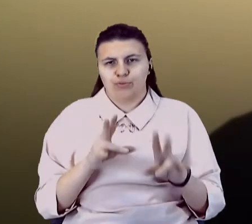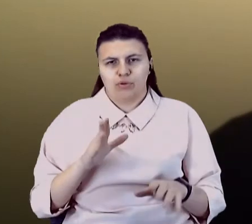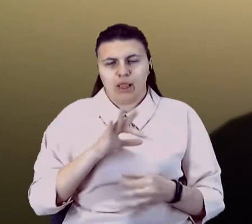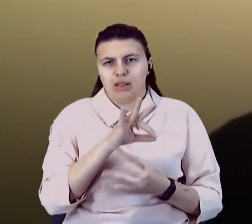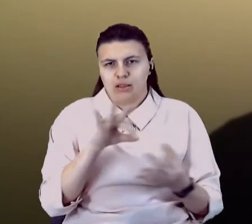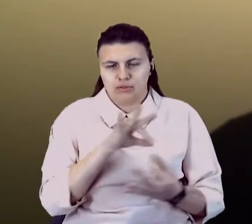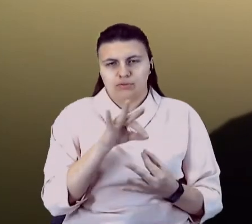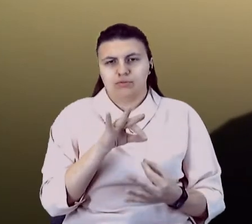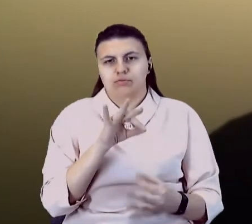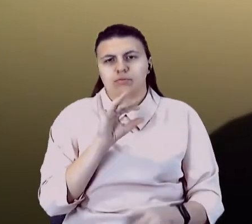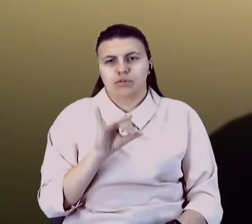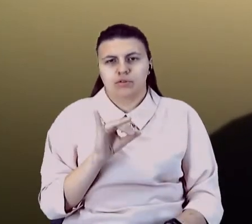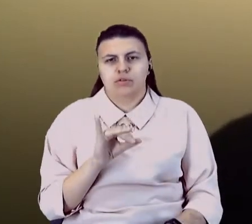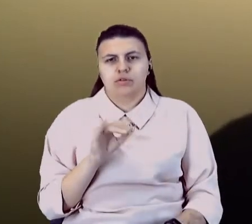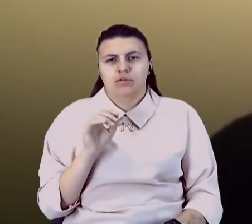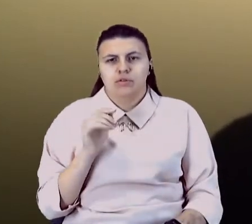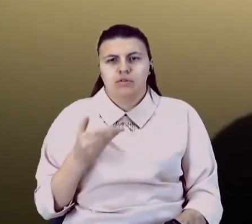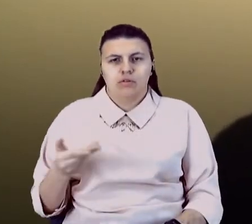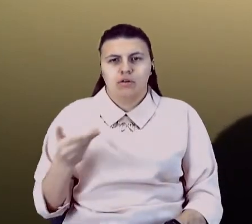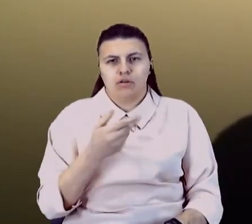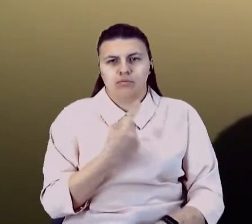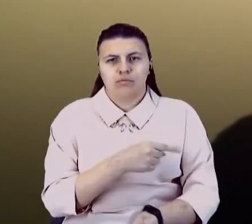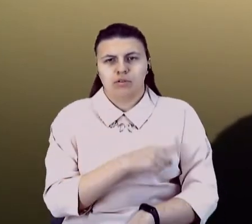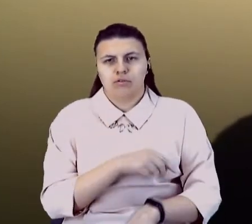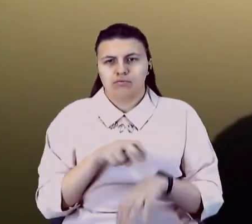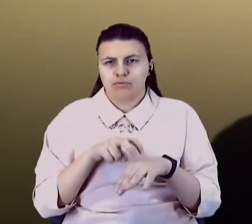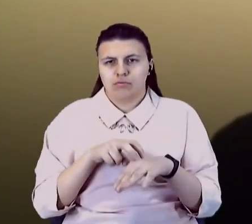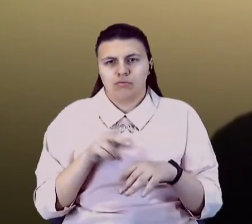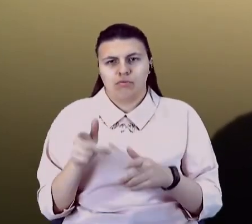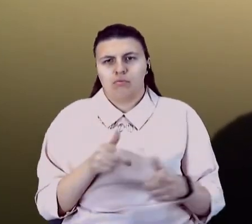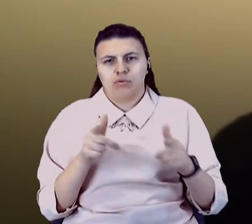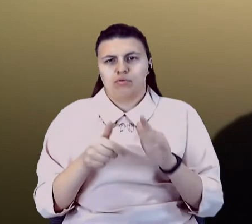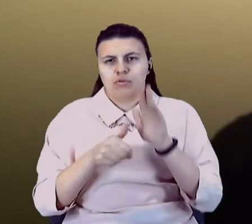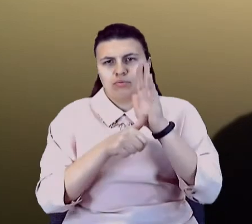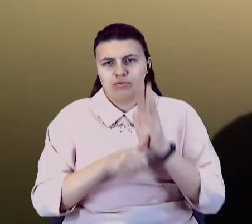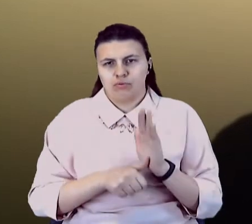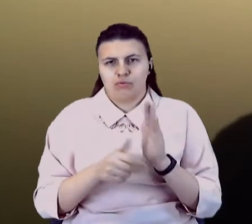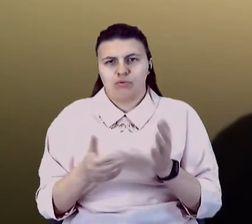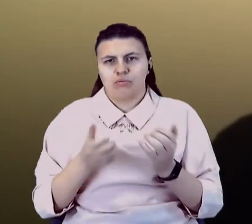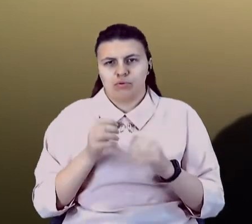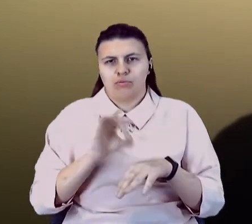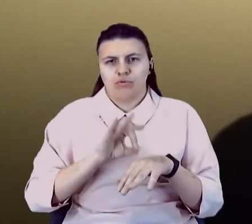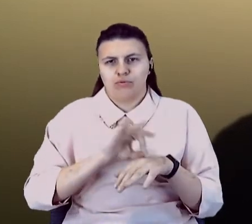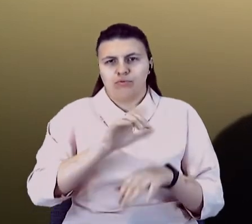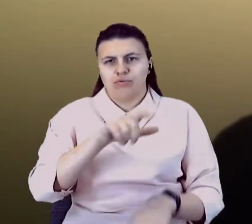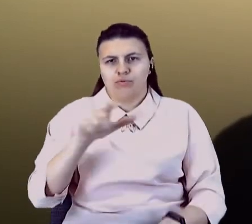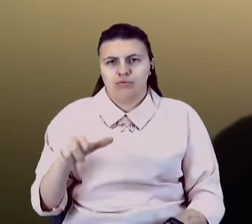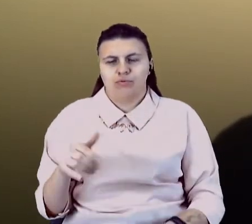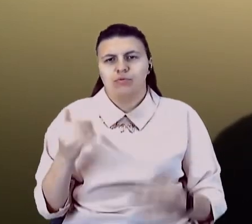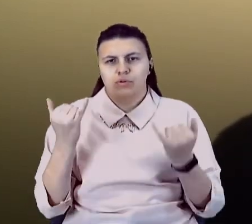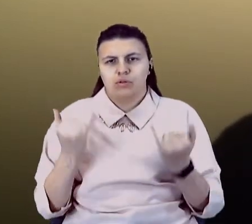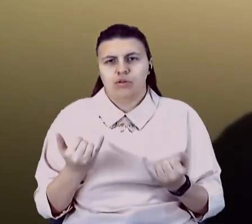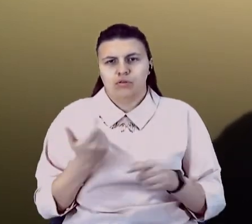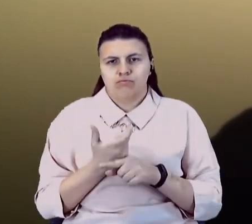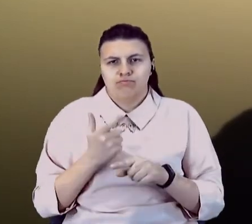наша медицина не підготувалася за півроку до прийому хворих. Зараз ми маємо переповнені